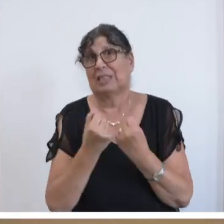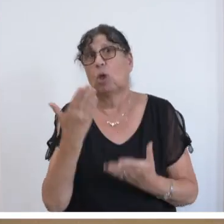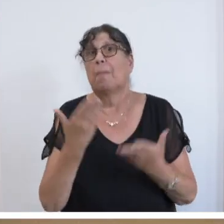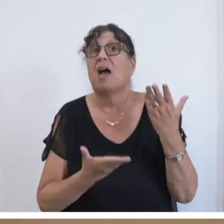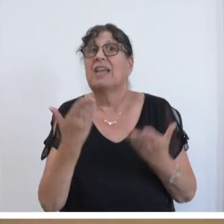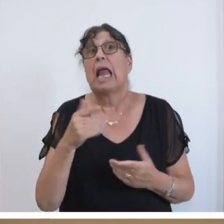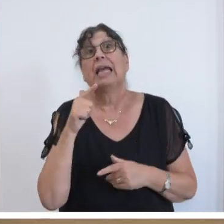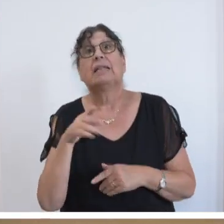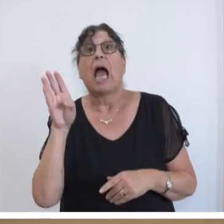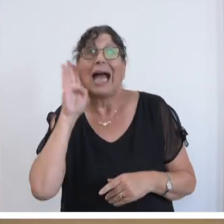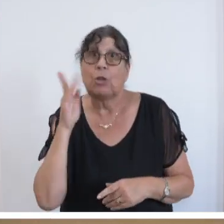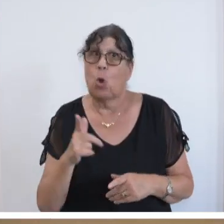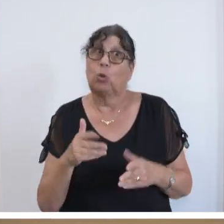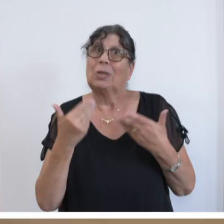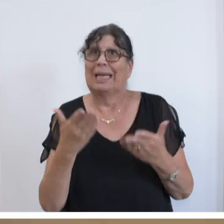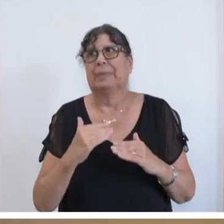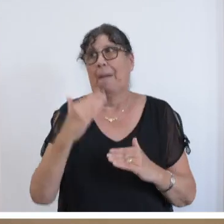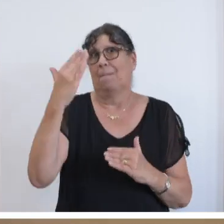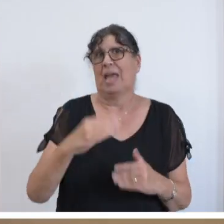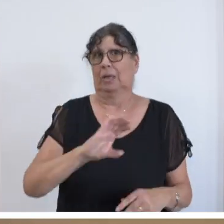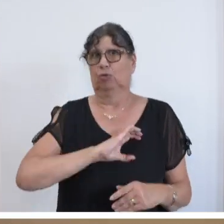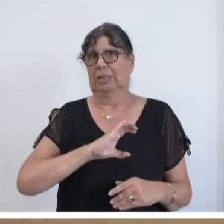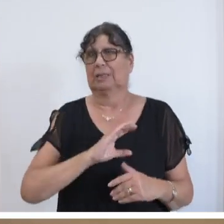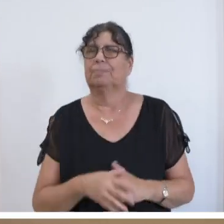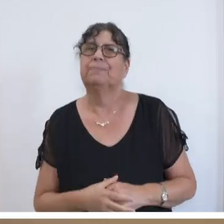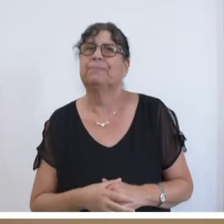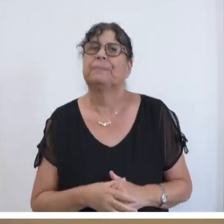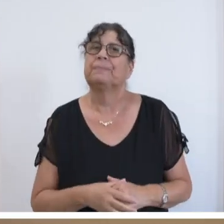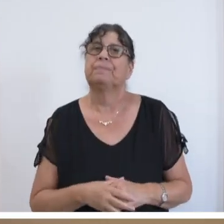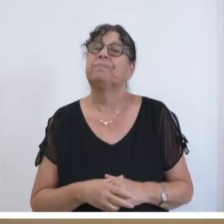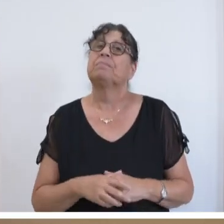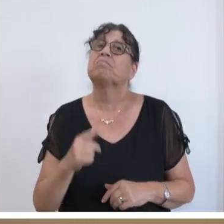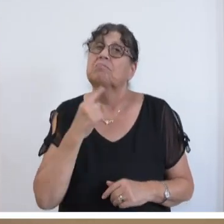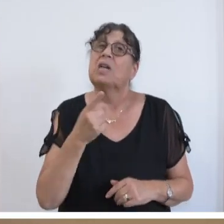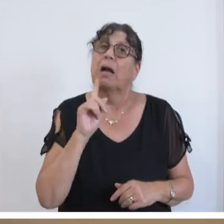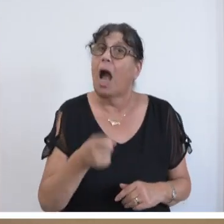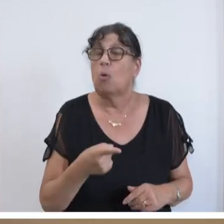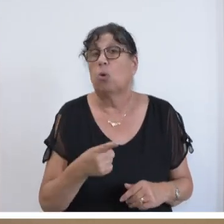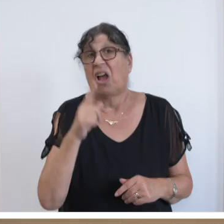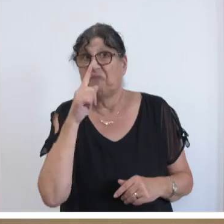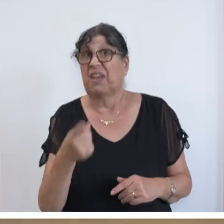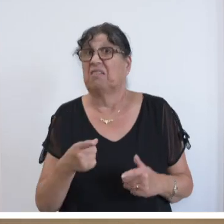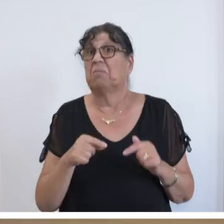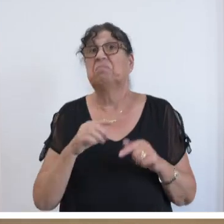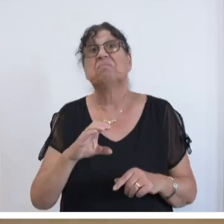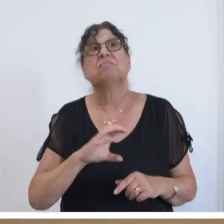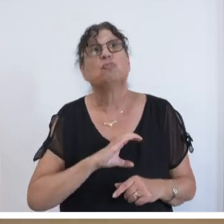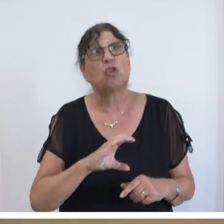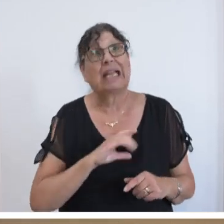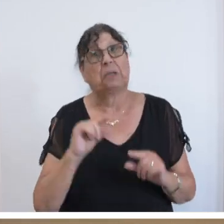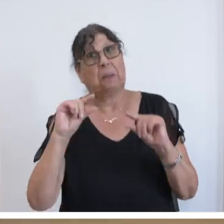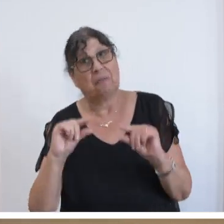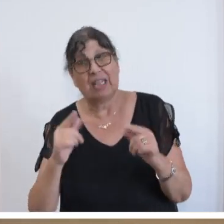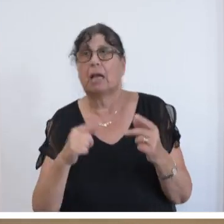Anhörung die Argumente, die dahingehend überzeugend wirken. Und ich sage auch, selbst wenn der Effekt nur minimal sein sollte, sind wir